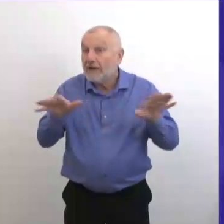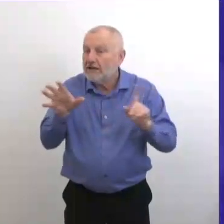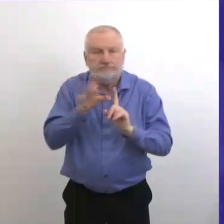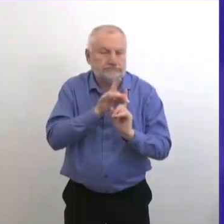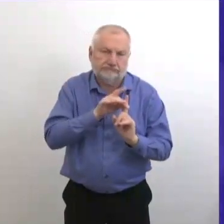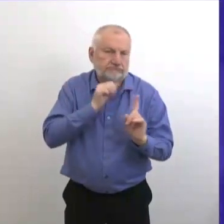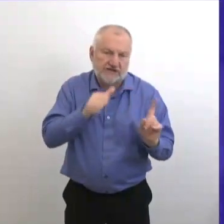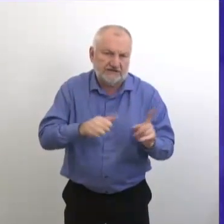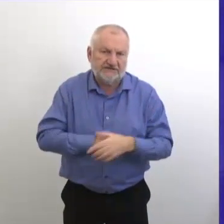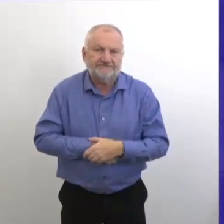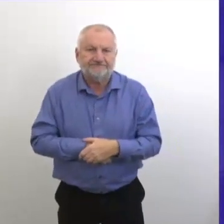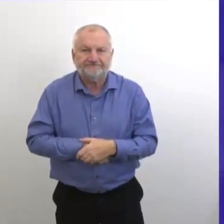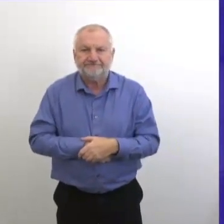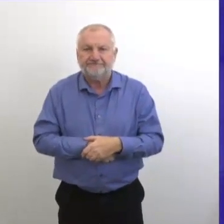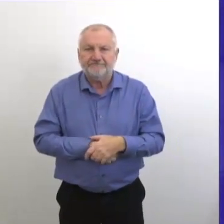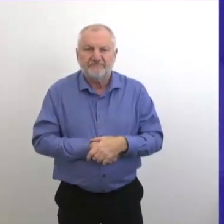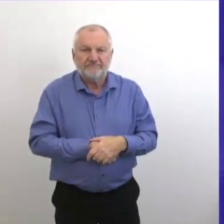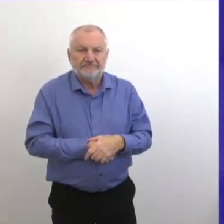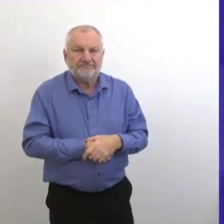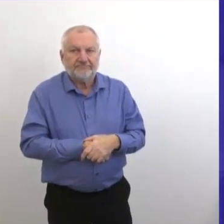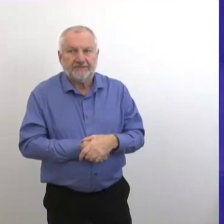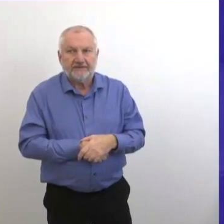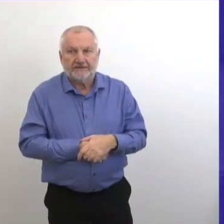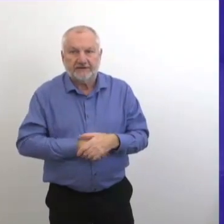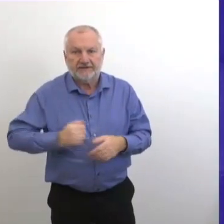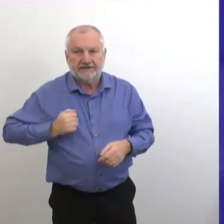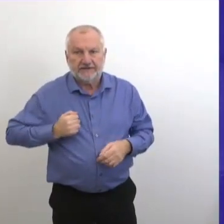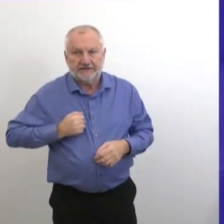bientôt. De la presse canadienne, Steve.